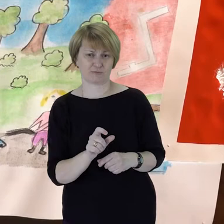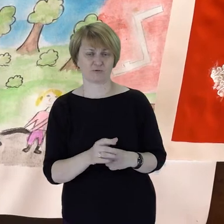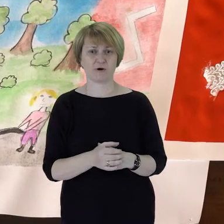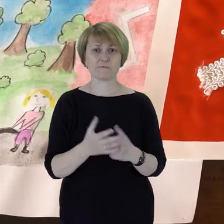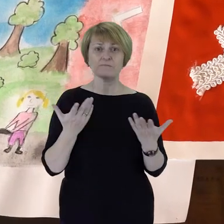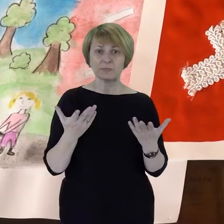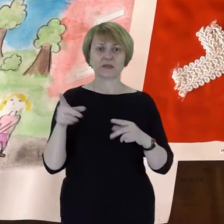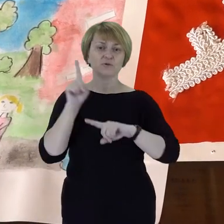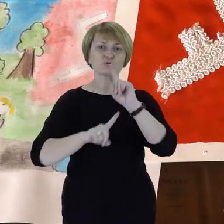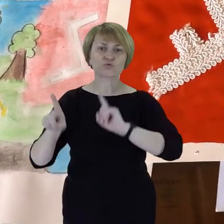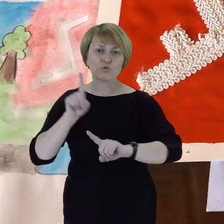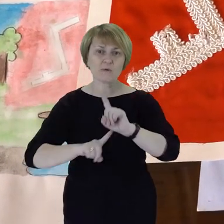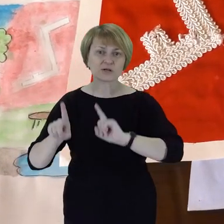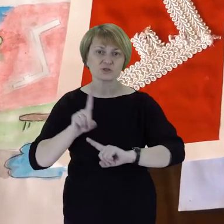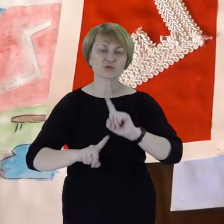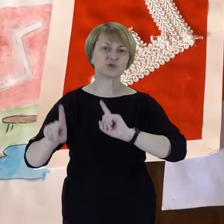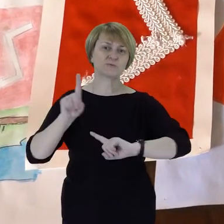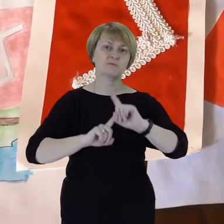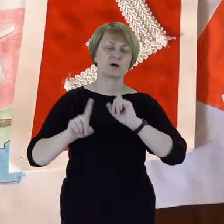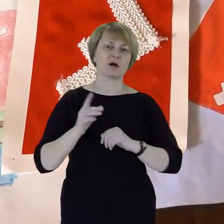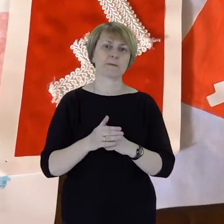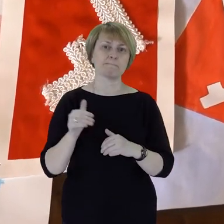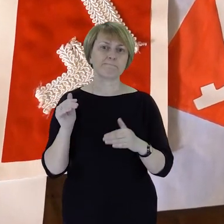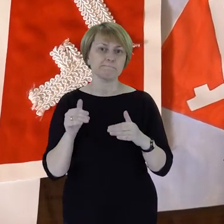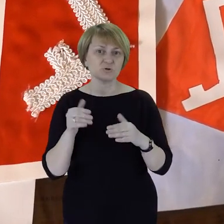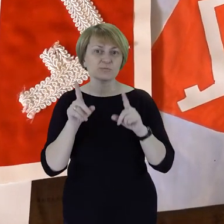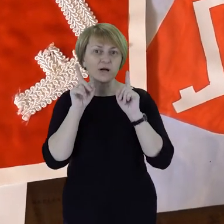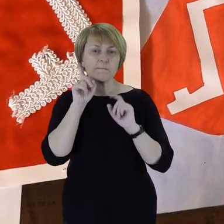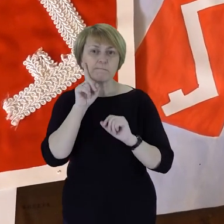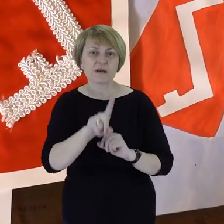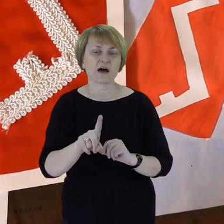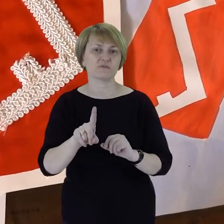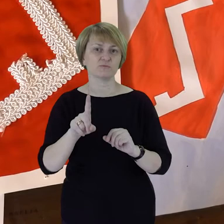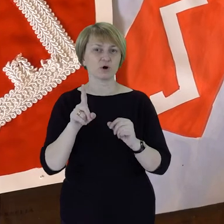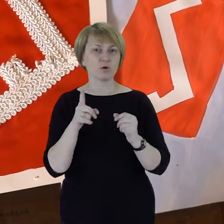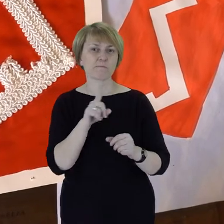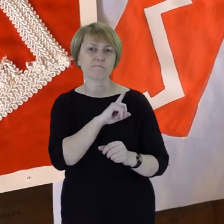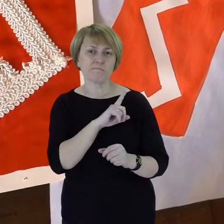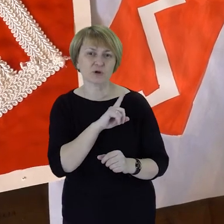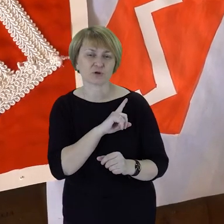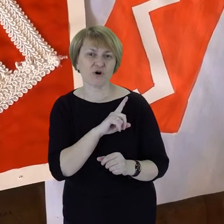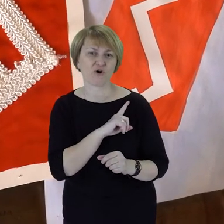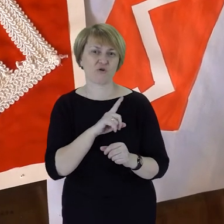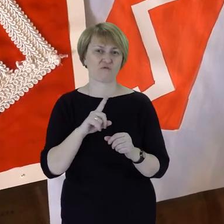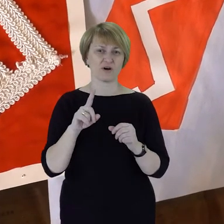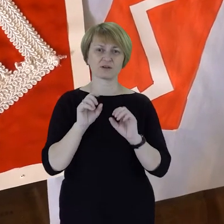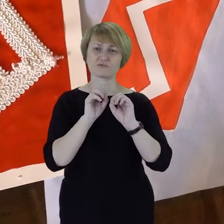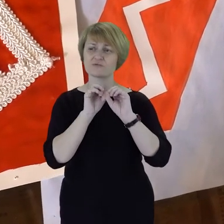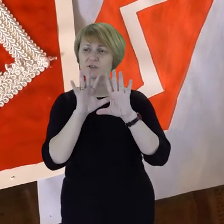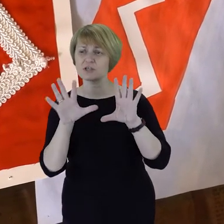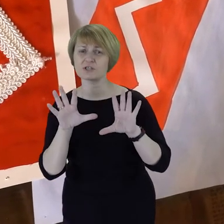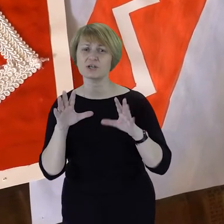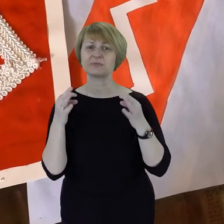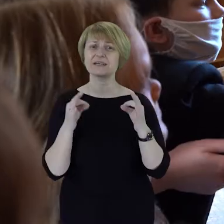jest rodło, więc wtedy tłumaczymy, tak samo w jaki sposób mogą te prawdy Polaków kultywować. To też wymaga tłumaczenia, w jaki